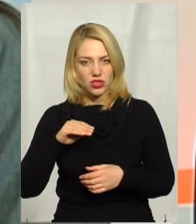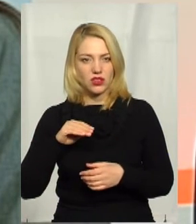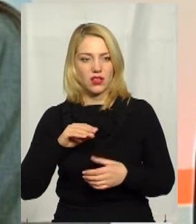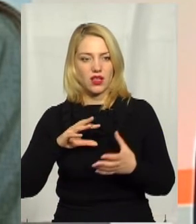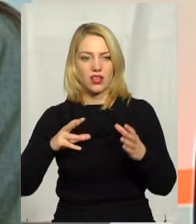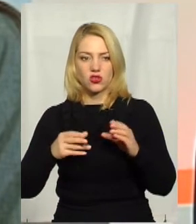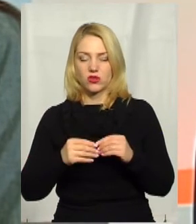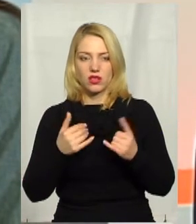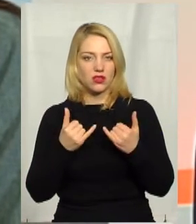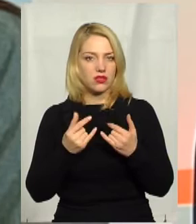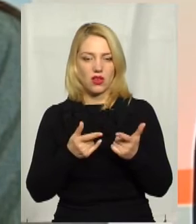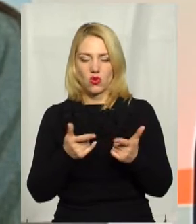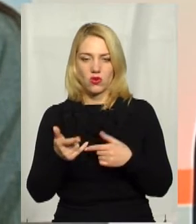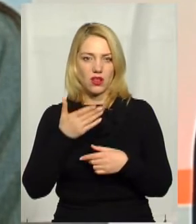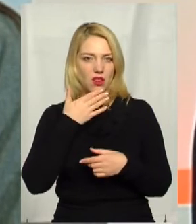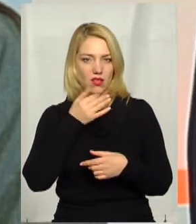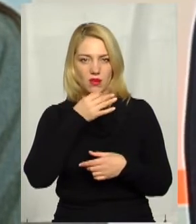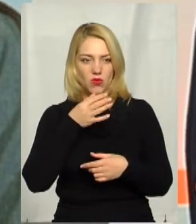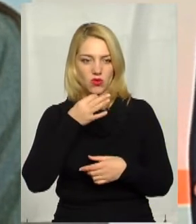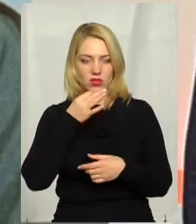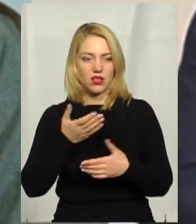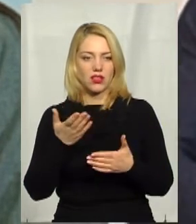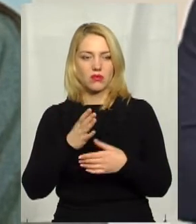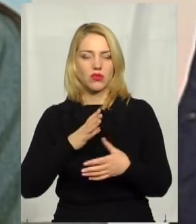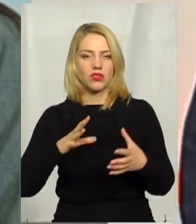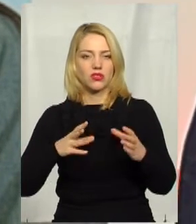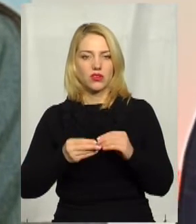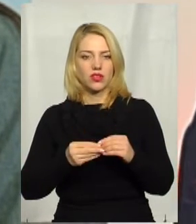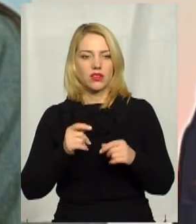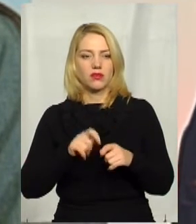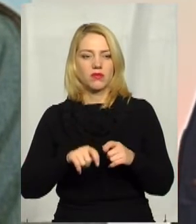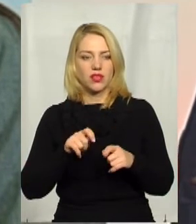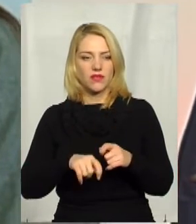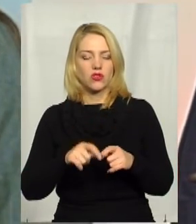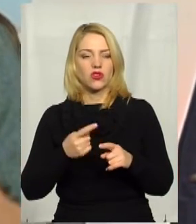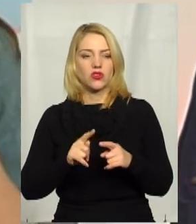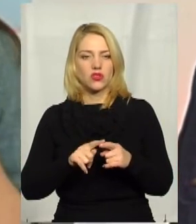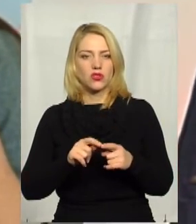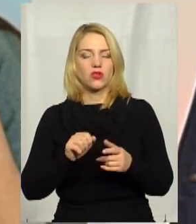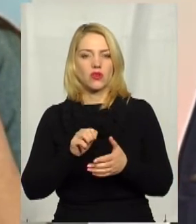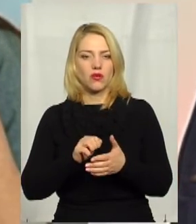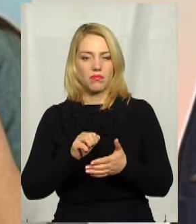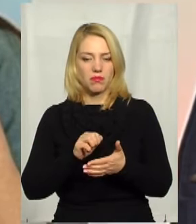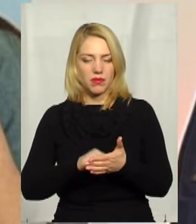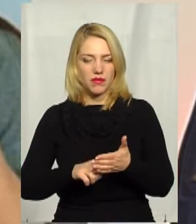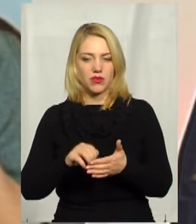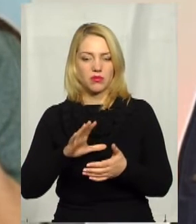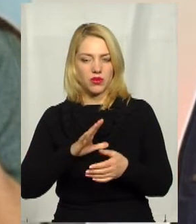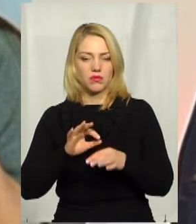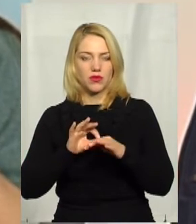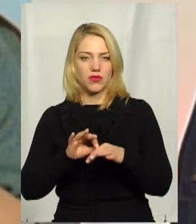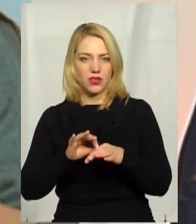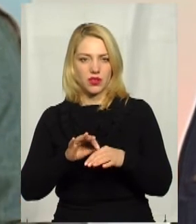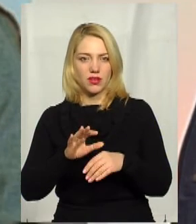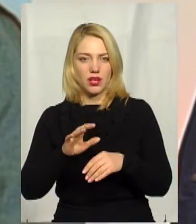я вам зараз не готовий сказати, які були результати перевірок, але з цього приводу проводились перевірки.